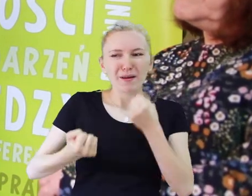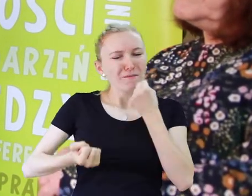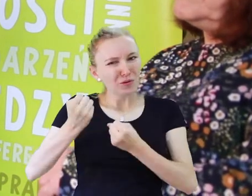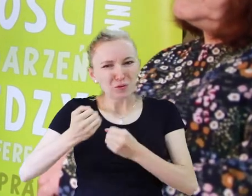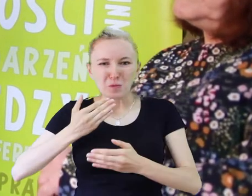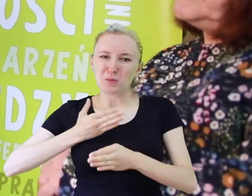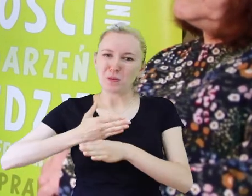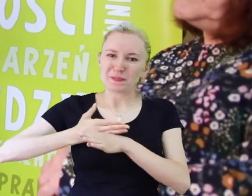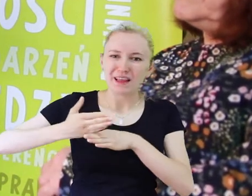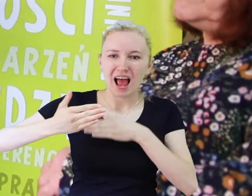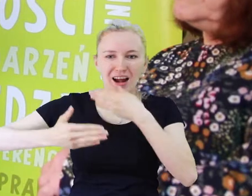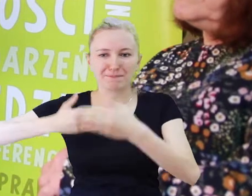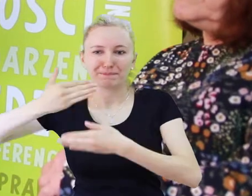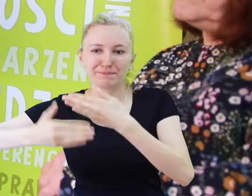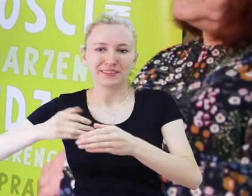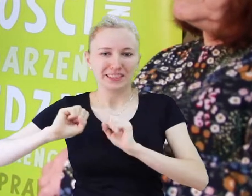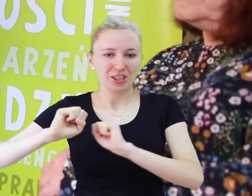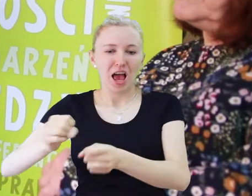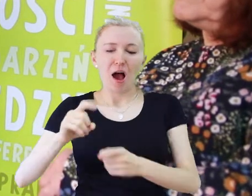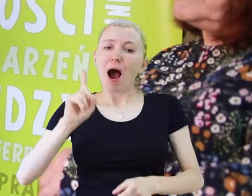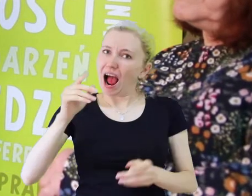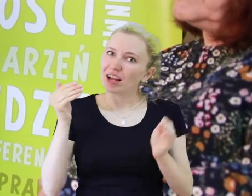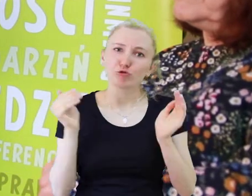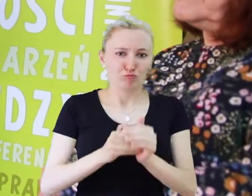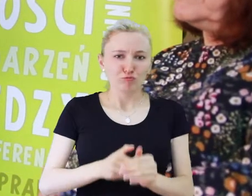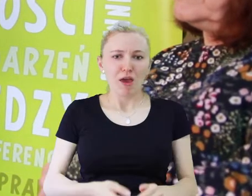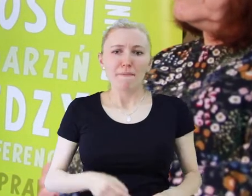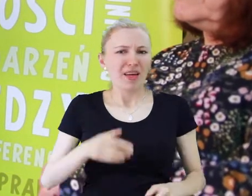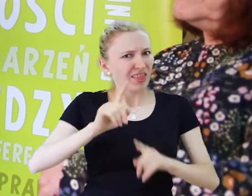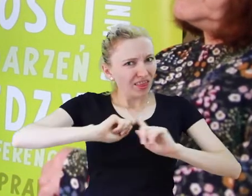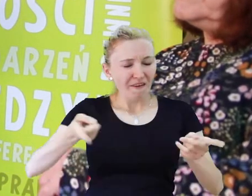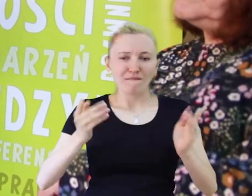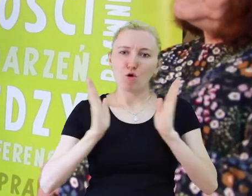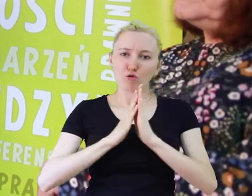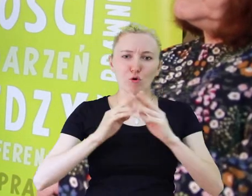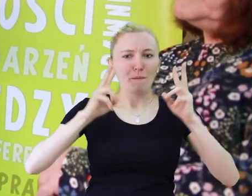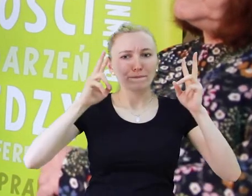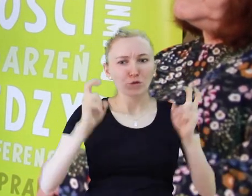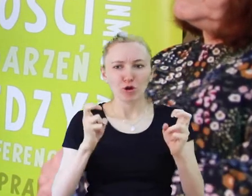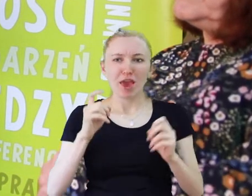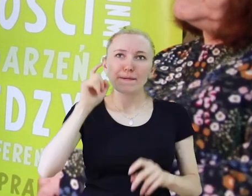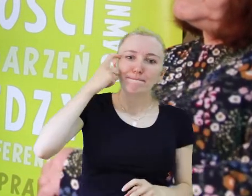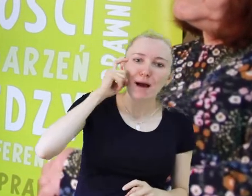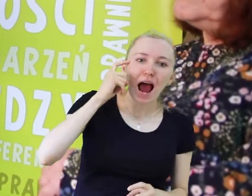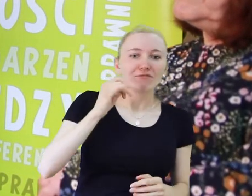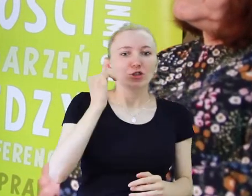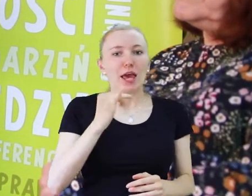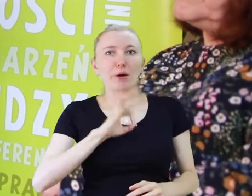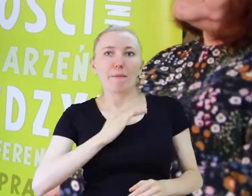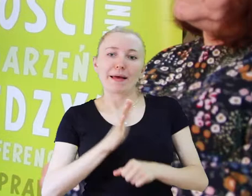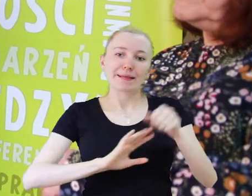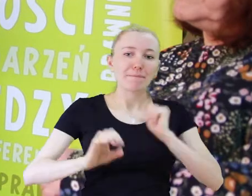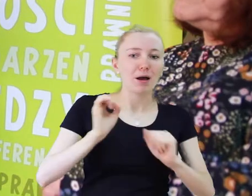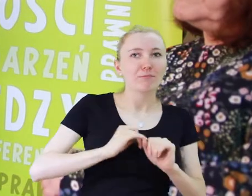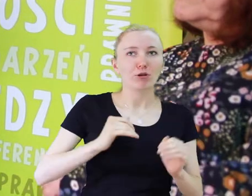rzuca kłody pod nogi. Wtedy się trudniej wstaje, ale powstać trzeba. I iść do przodu